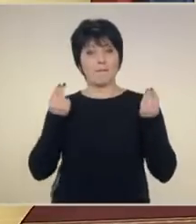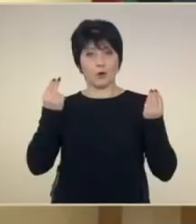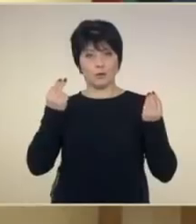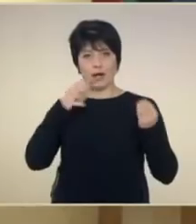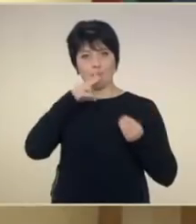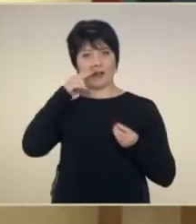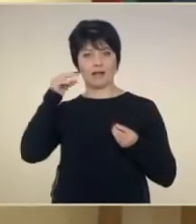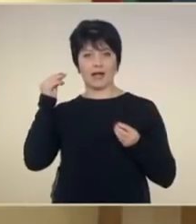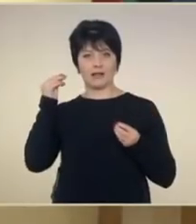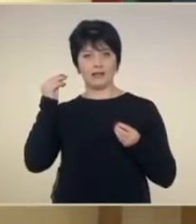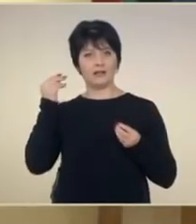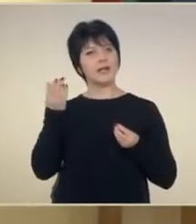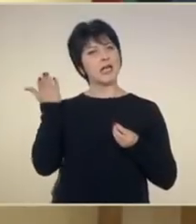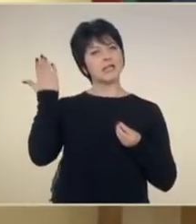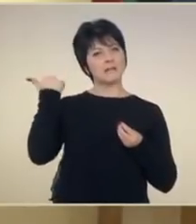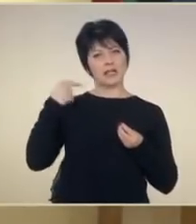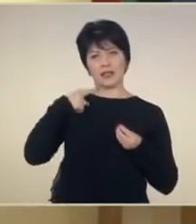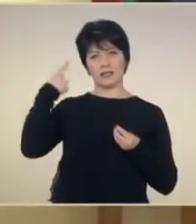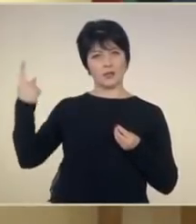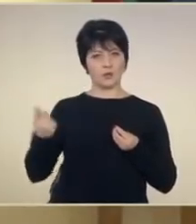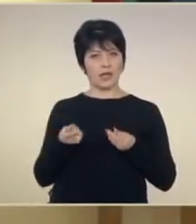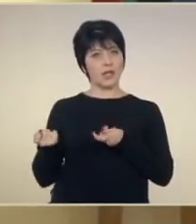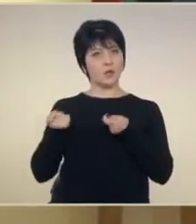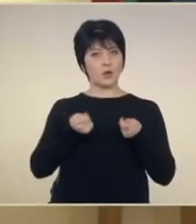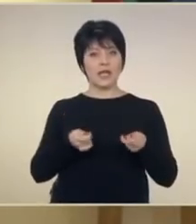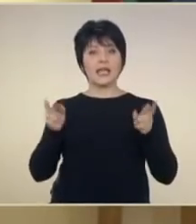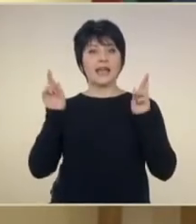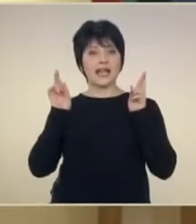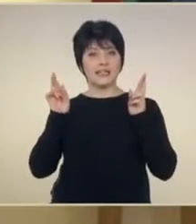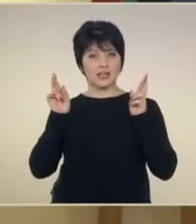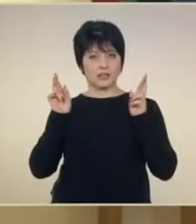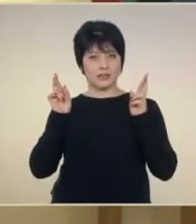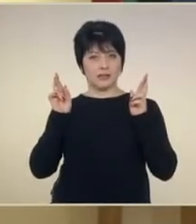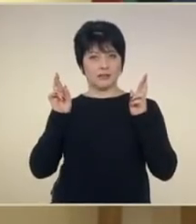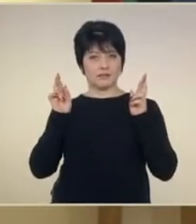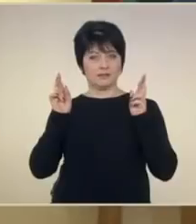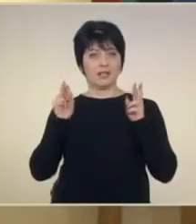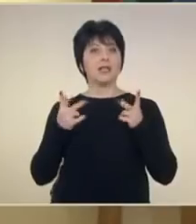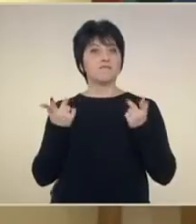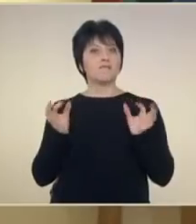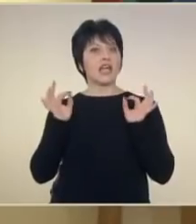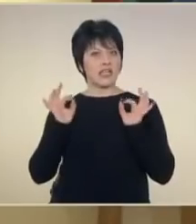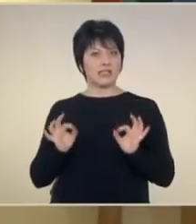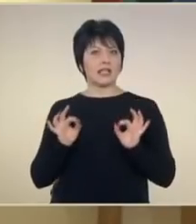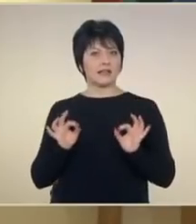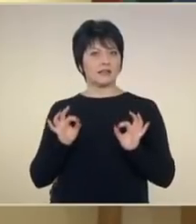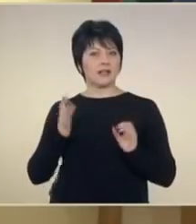Изминалата година донесе надежди, но не и прелом. Истината,